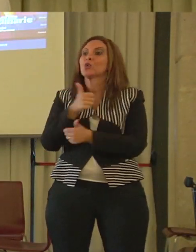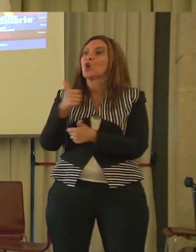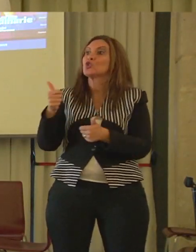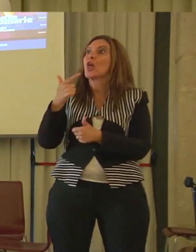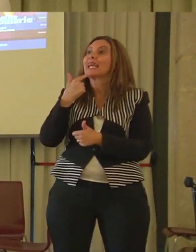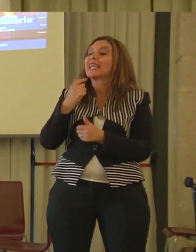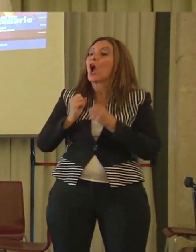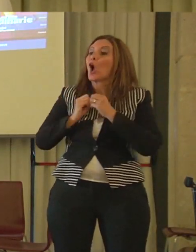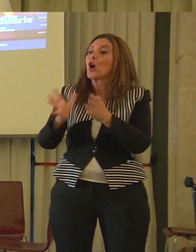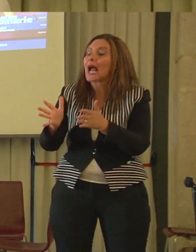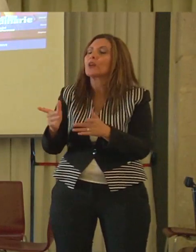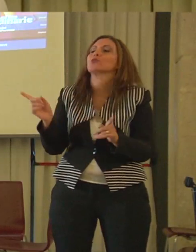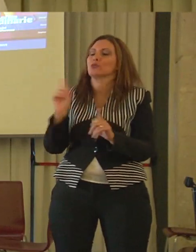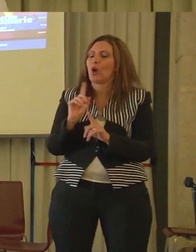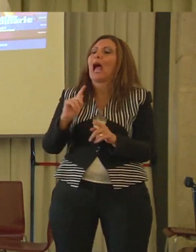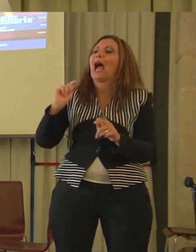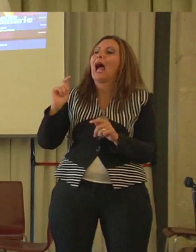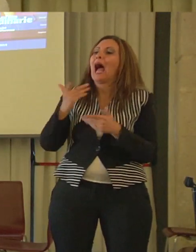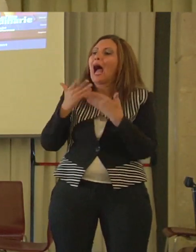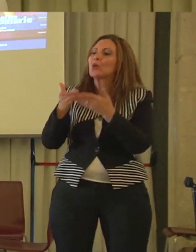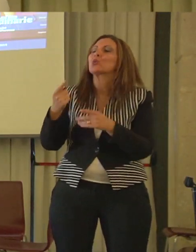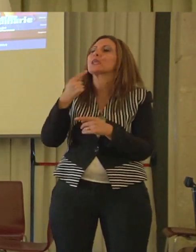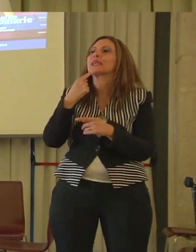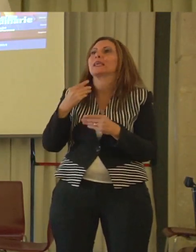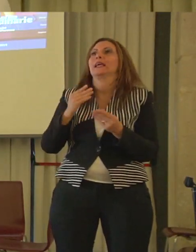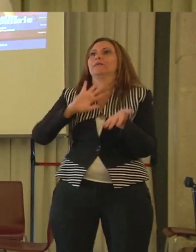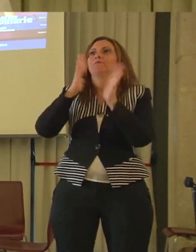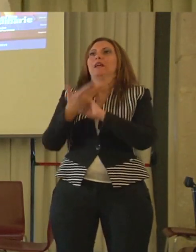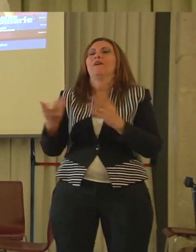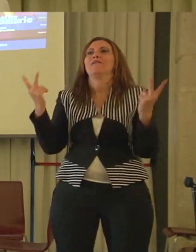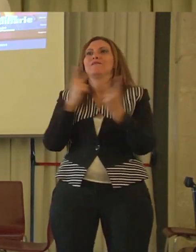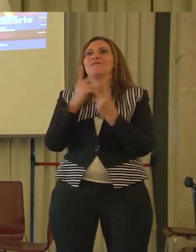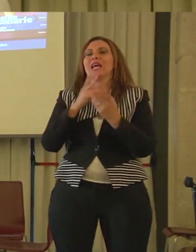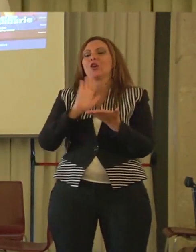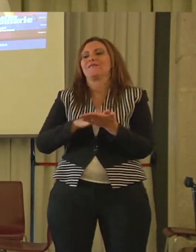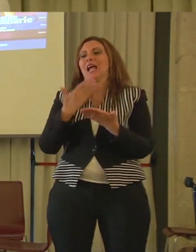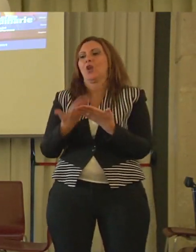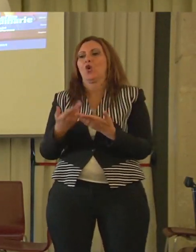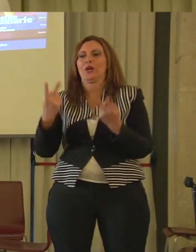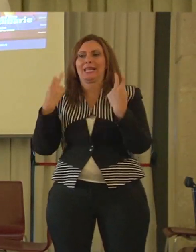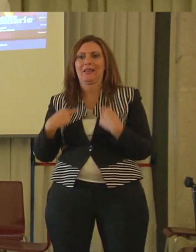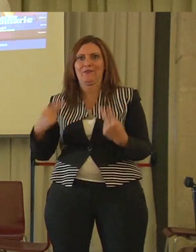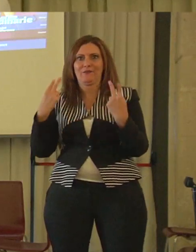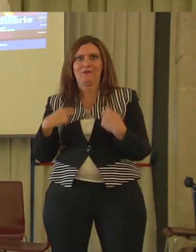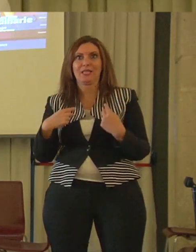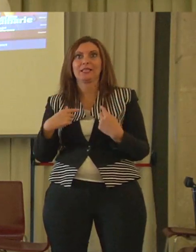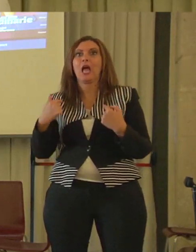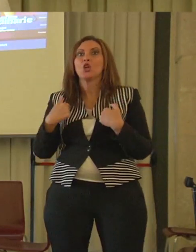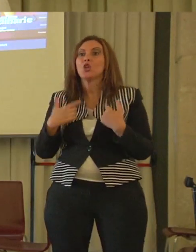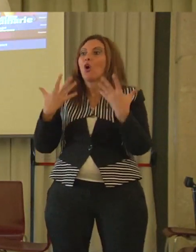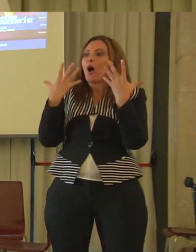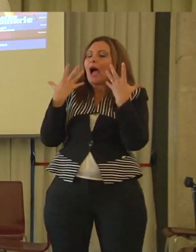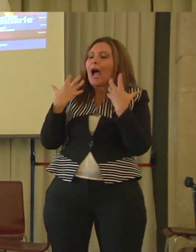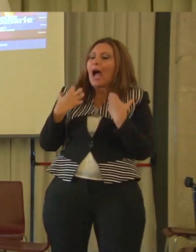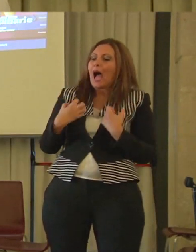ma rafforza i veri valori della vita. Io in fondo il non abbattersi mai l'ho imparato proprio